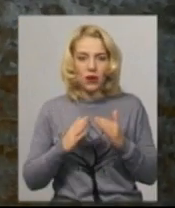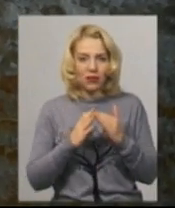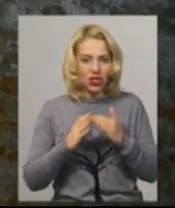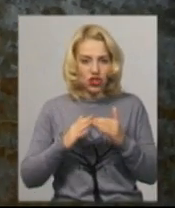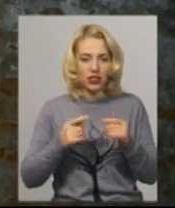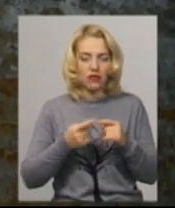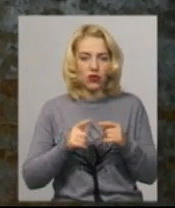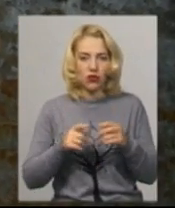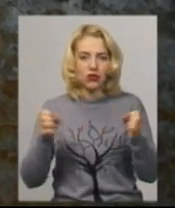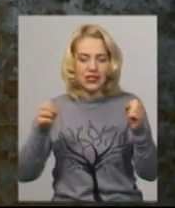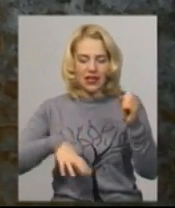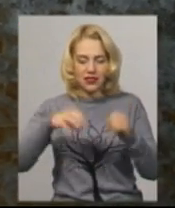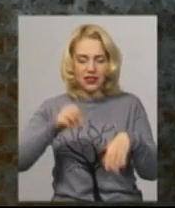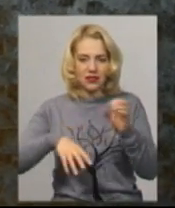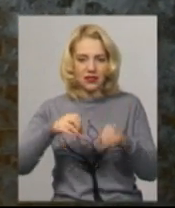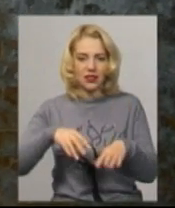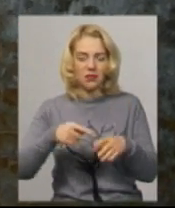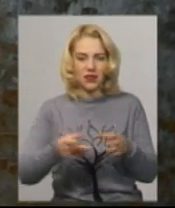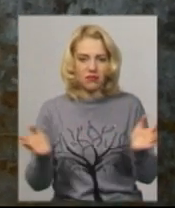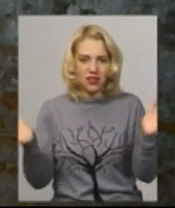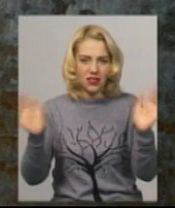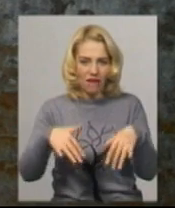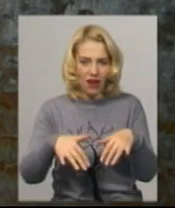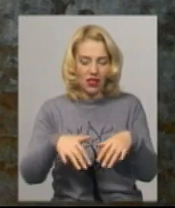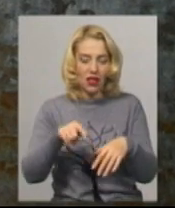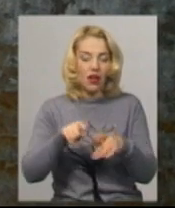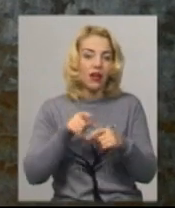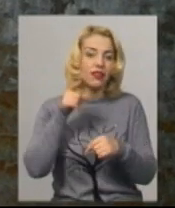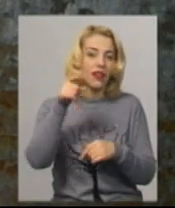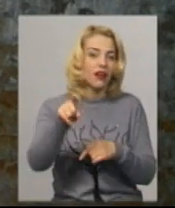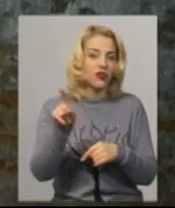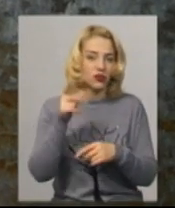засипано, є там заввал далі, ми не знаємо, що далі.